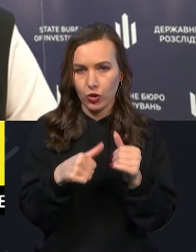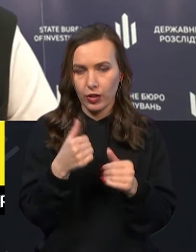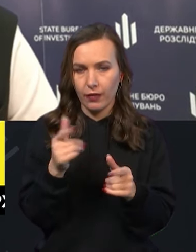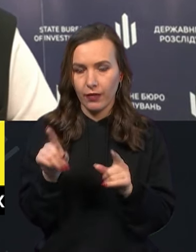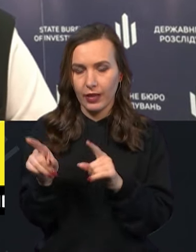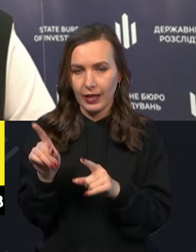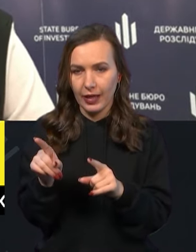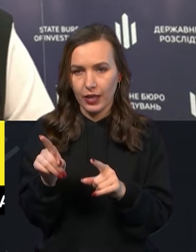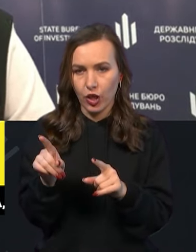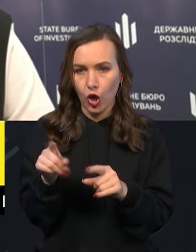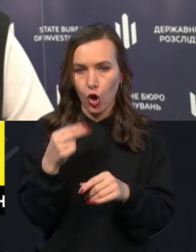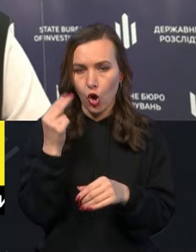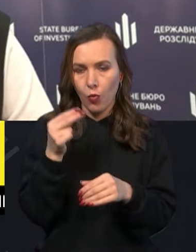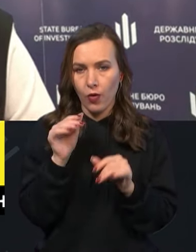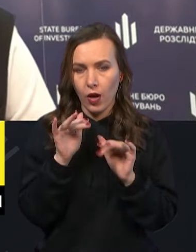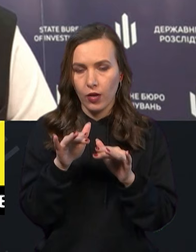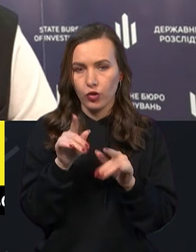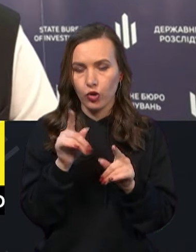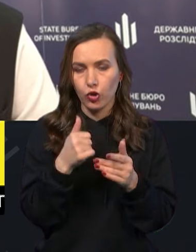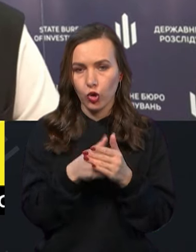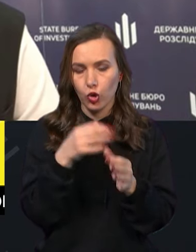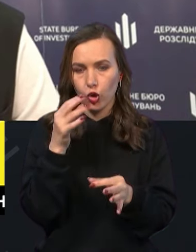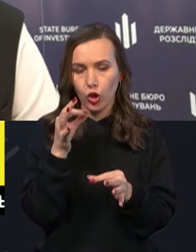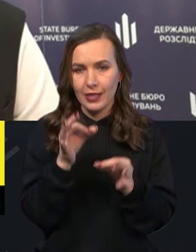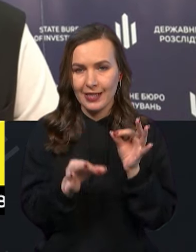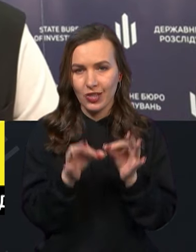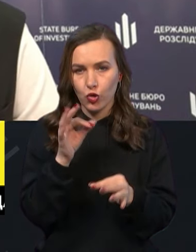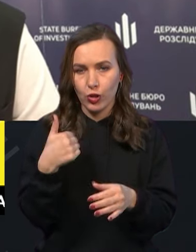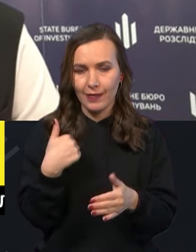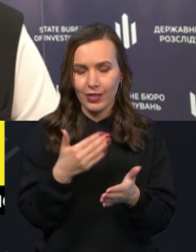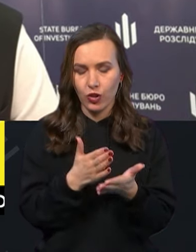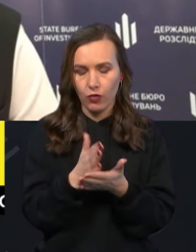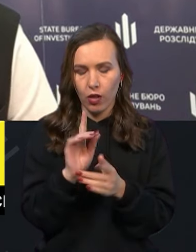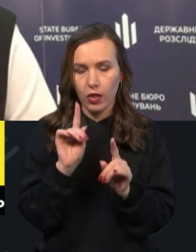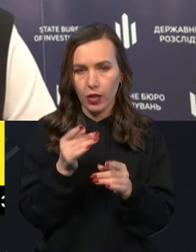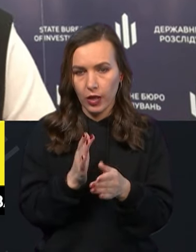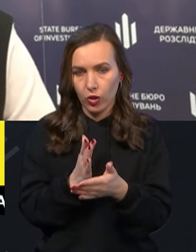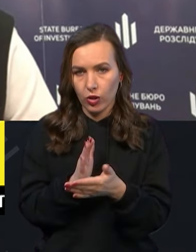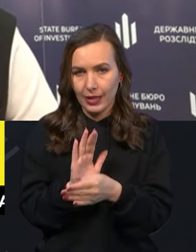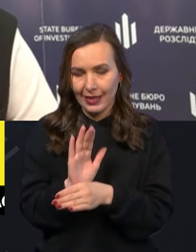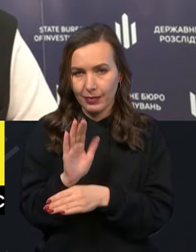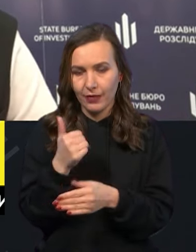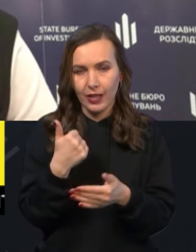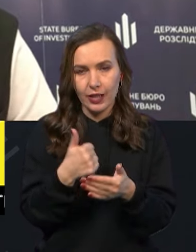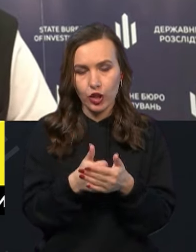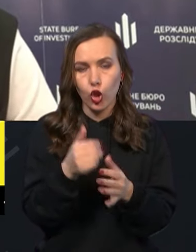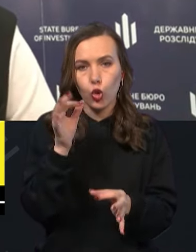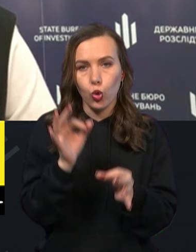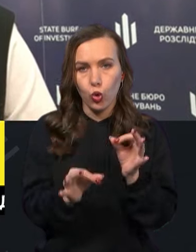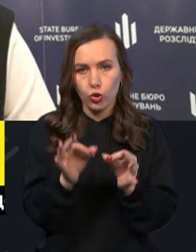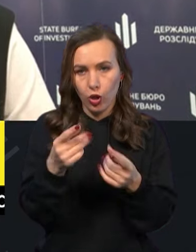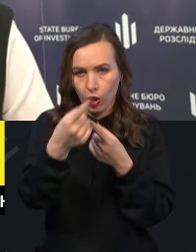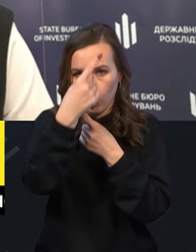обвинувальні акти щодо суддів і військовослужбовців також направляються до суду і